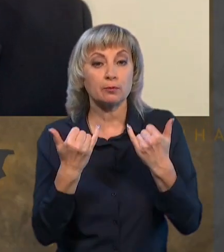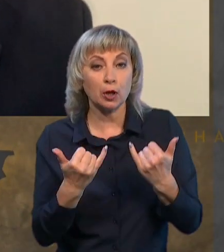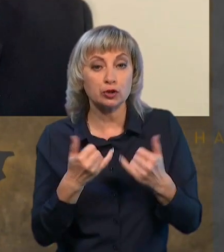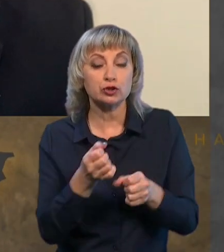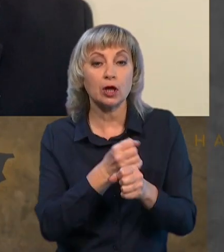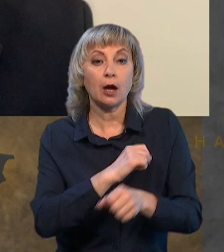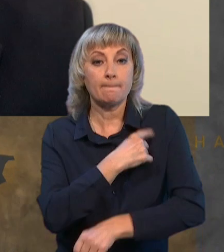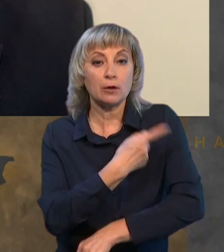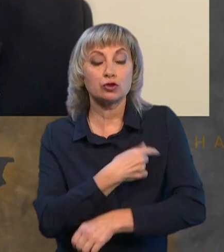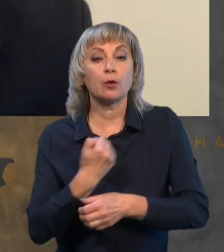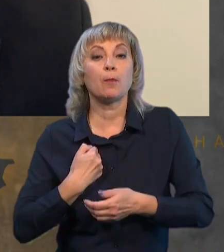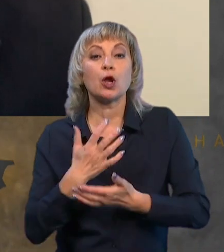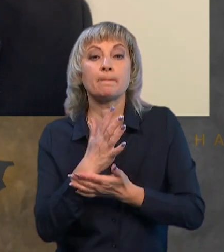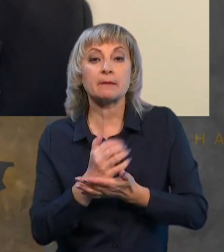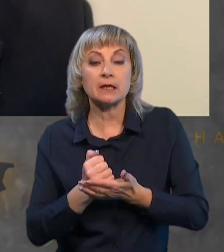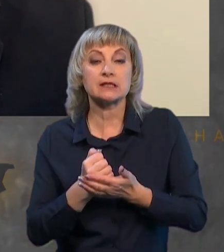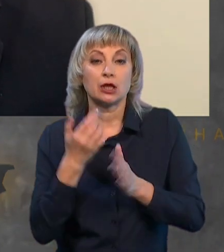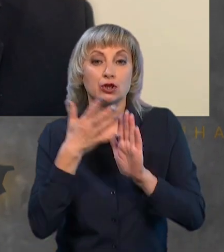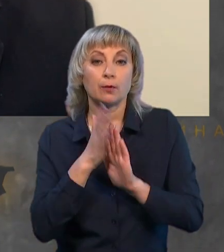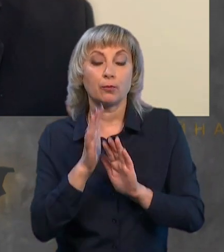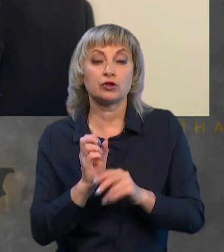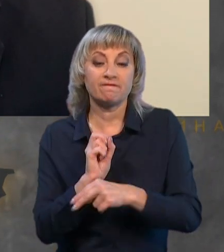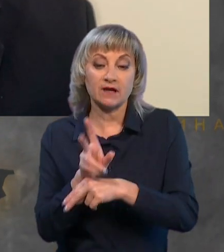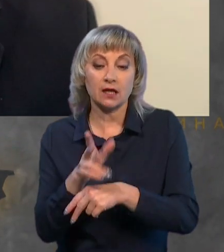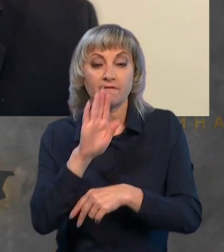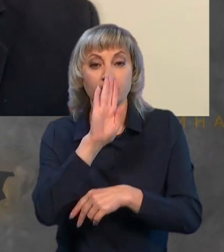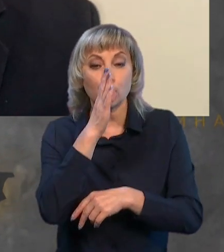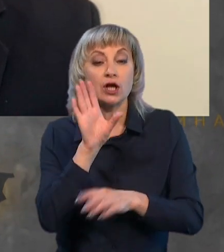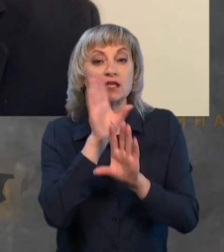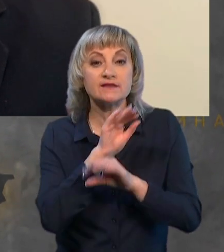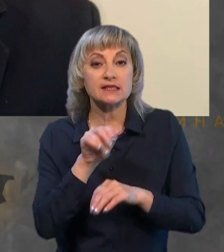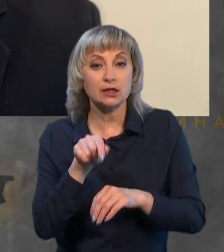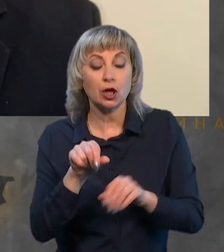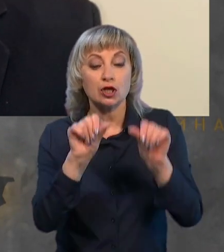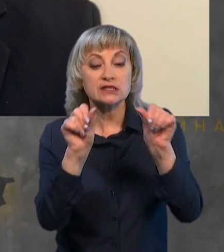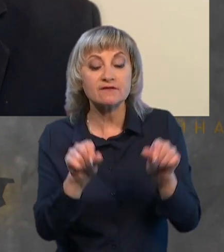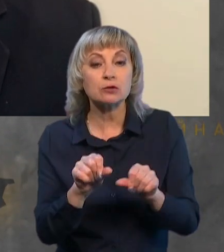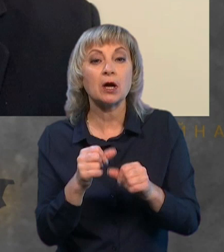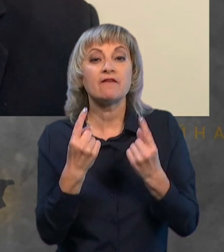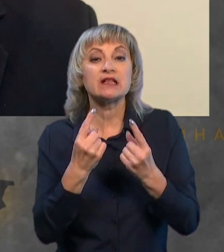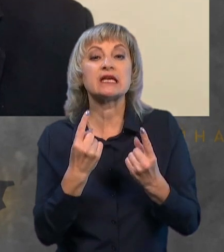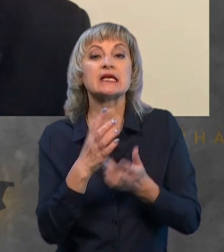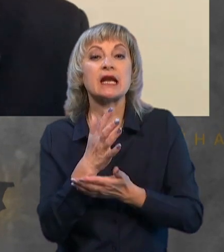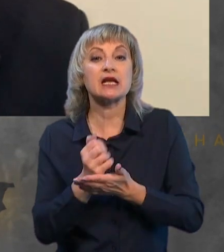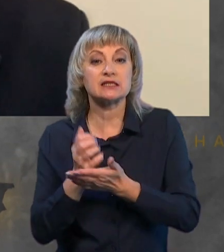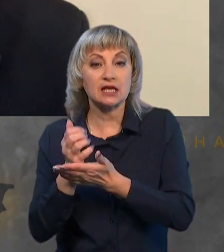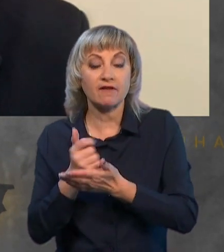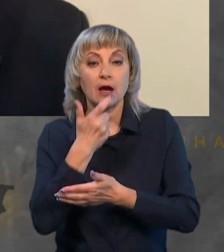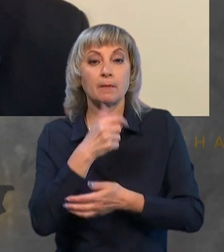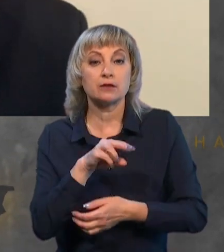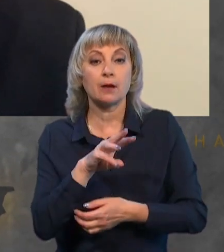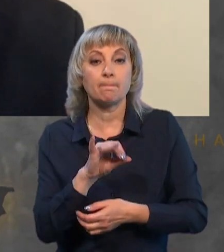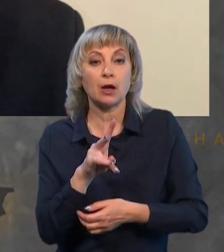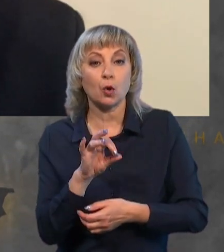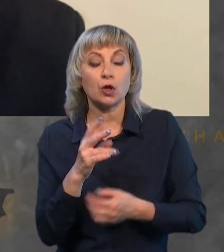потужним боєприпасами, і, зрозуміло, будемо гнати ворога. Він не встигне тоді сформувати ці великі резерви. Пане Микола, а наскільки